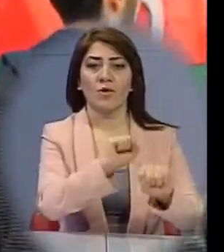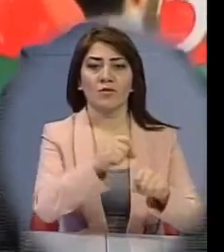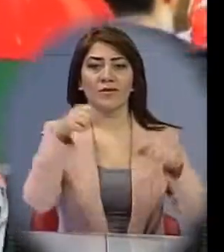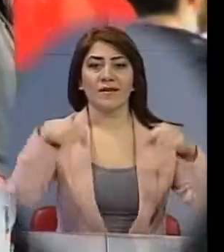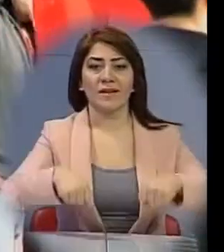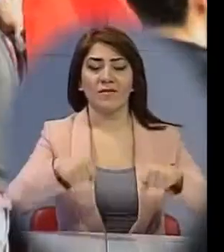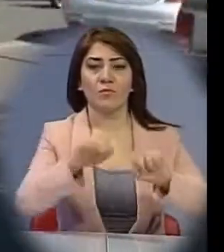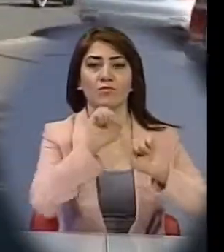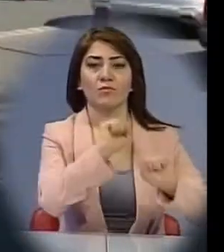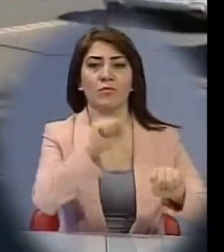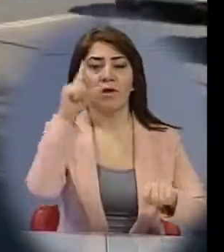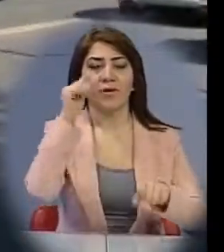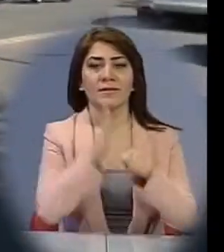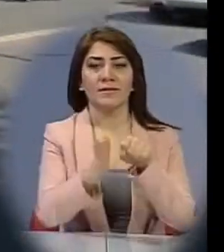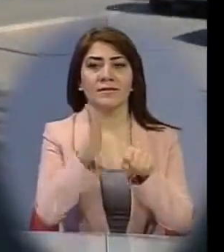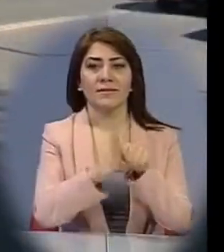լոբիսները